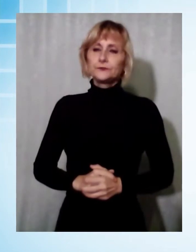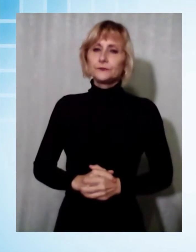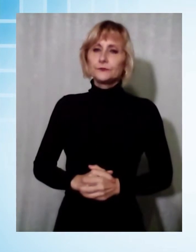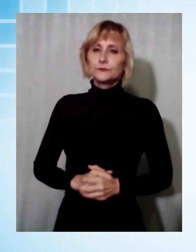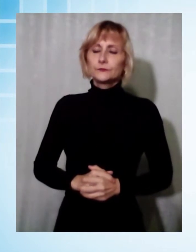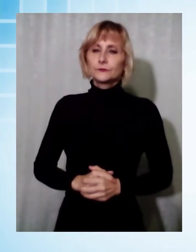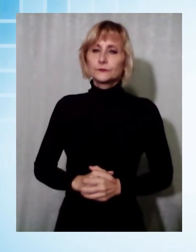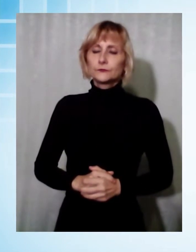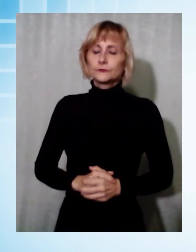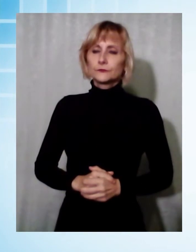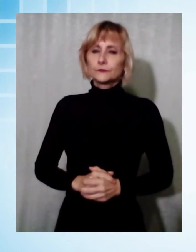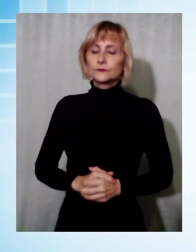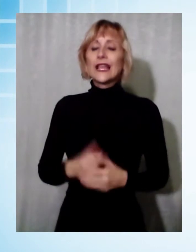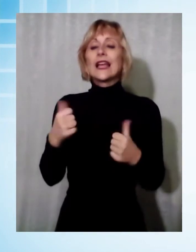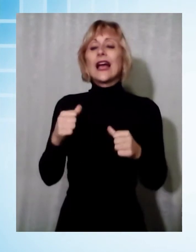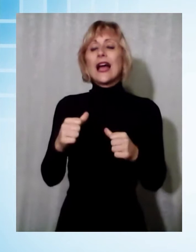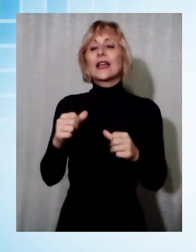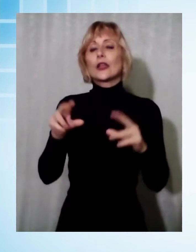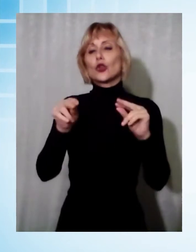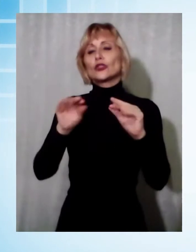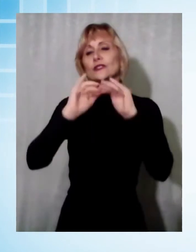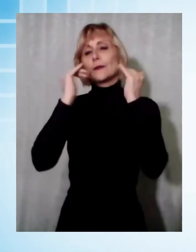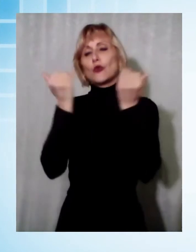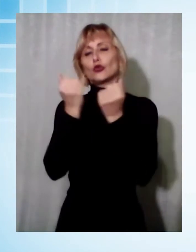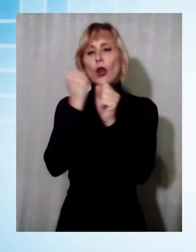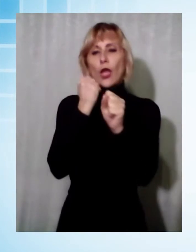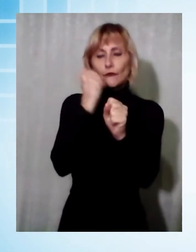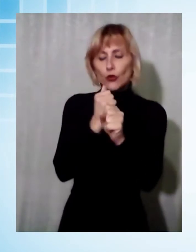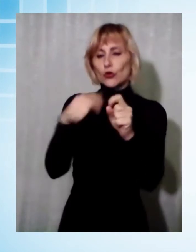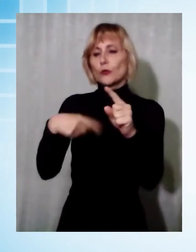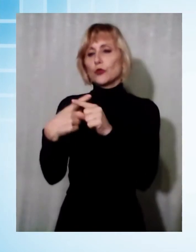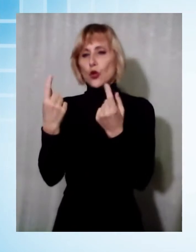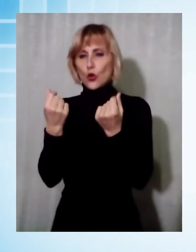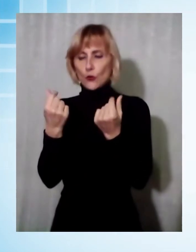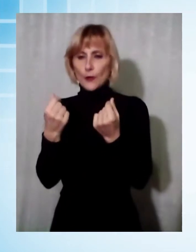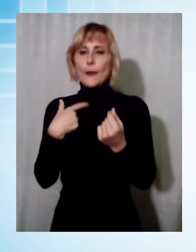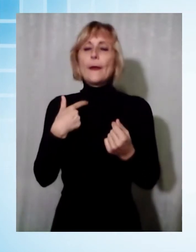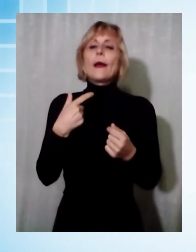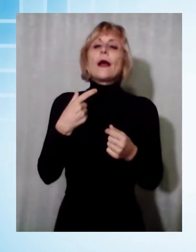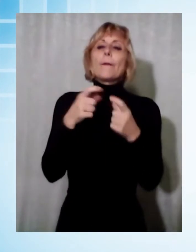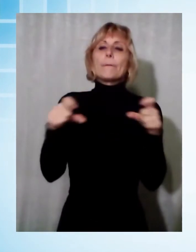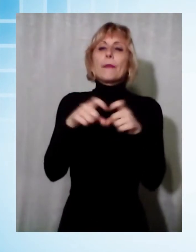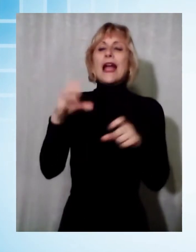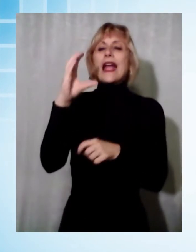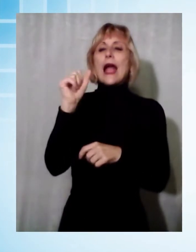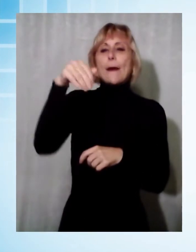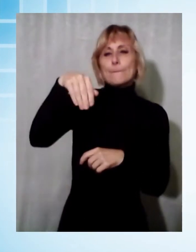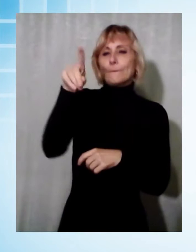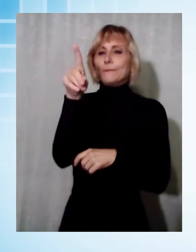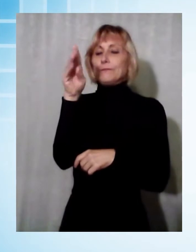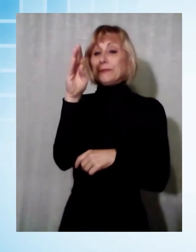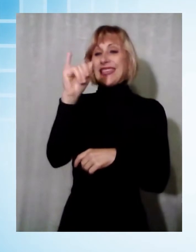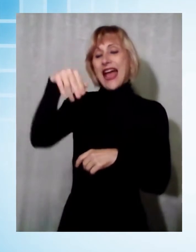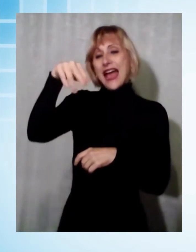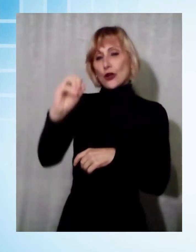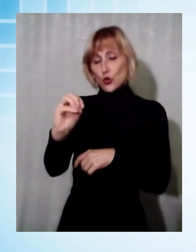Qualche notizia legata al mondo del lavoro e dell'economia. La Banca Cambiano è sbarcata anche a Lucca. Oggi il taglio del nastro della nuova